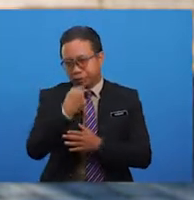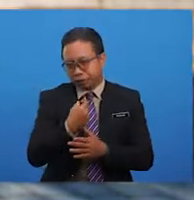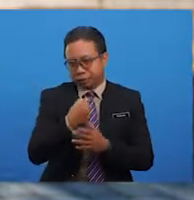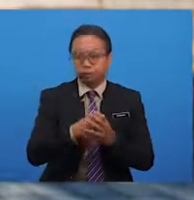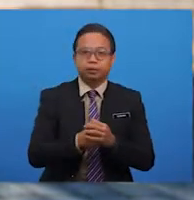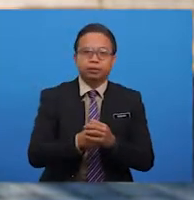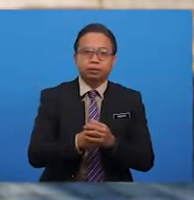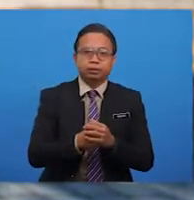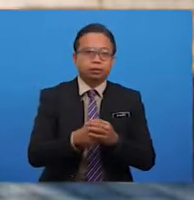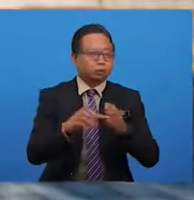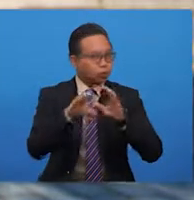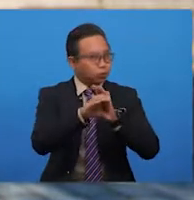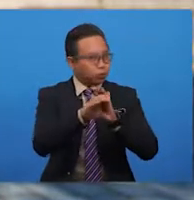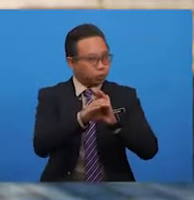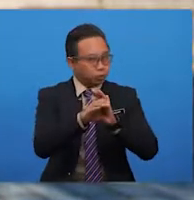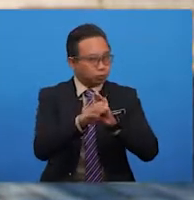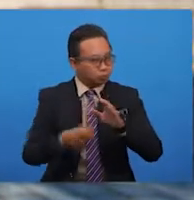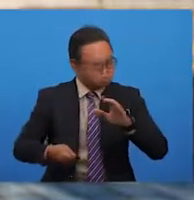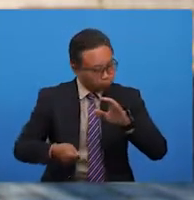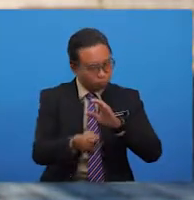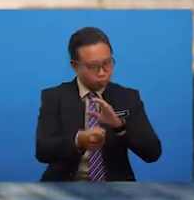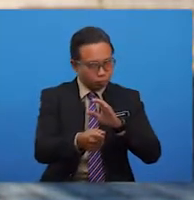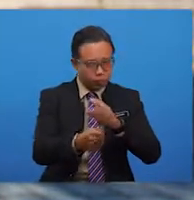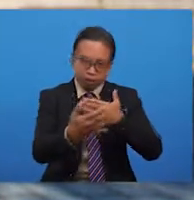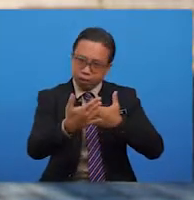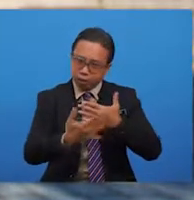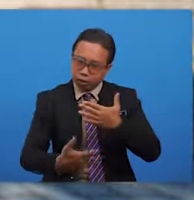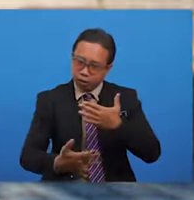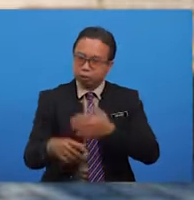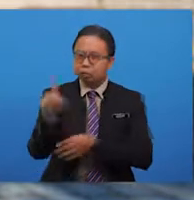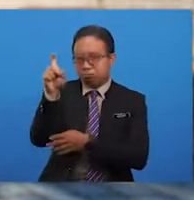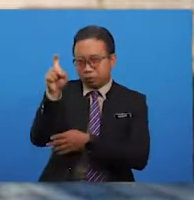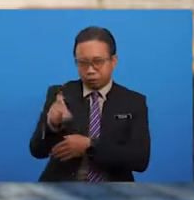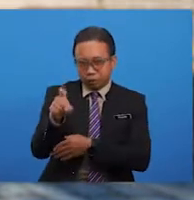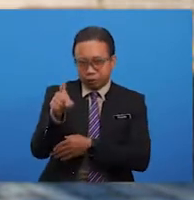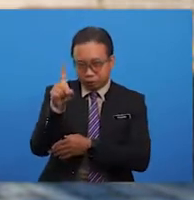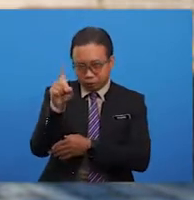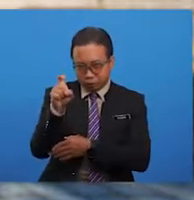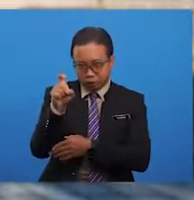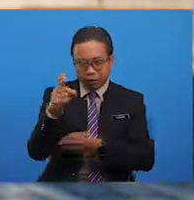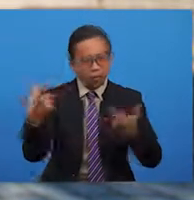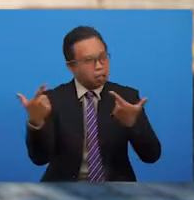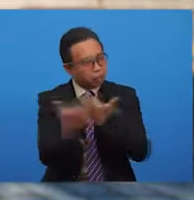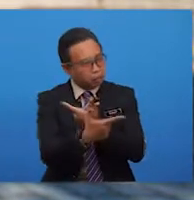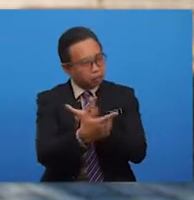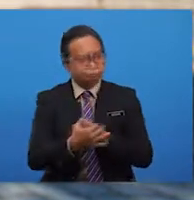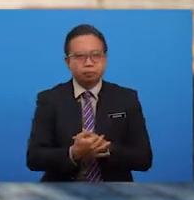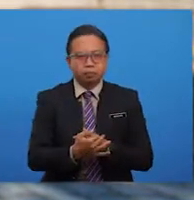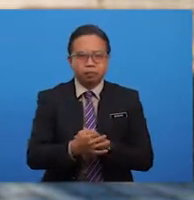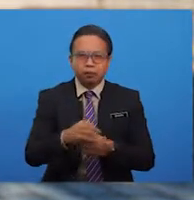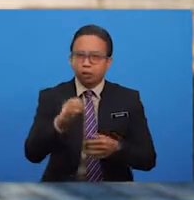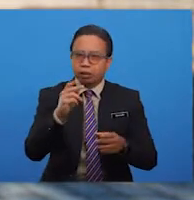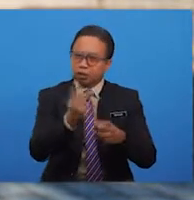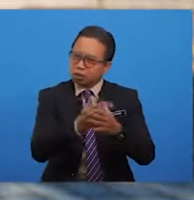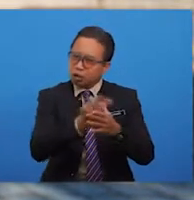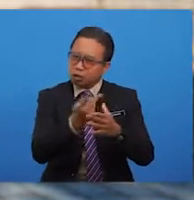seperti pertumpuhan darah, kematian, pertempuran, keadaan yang huru-hara,